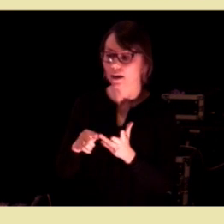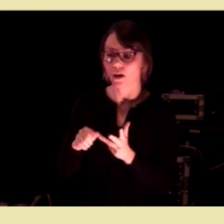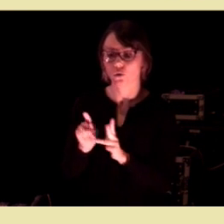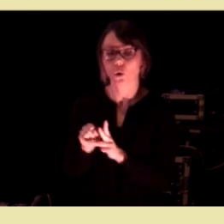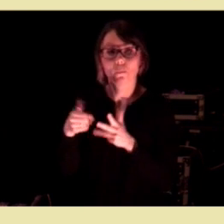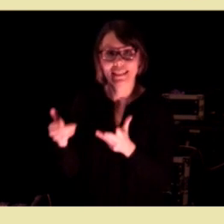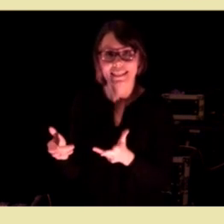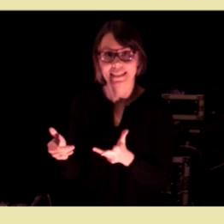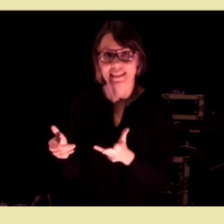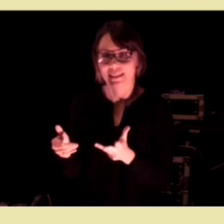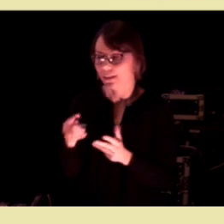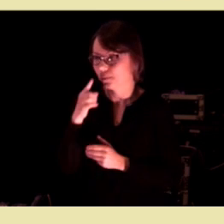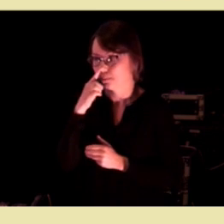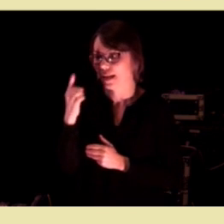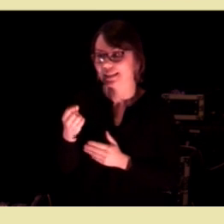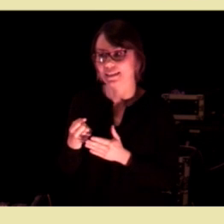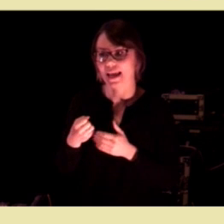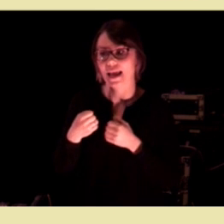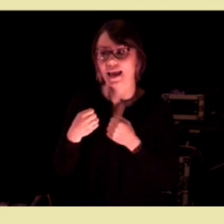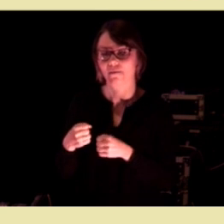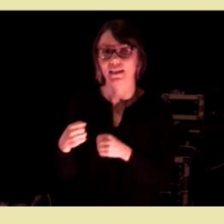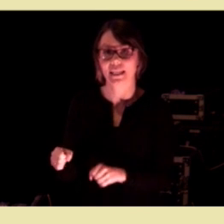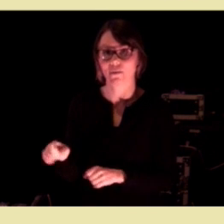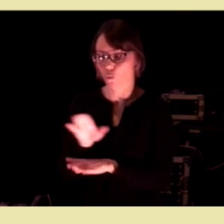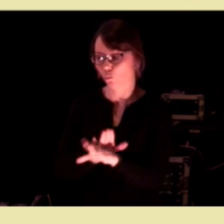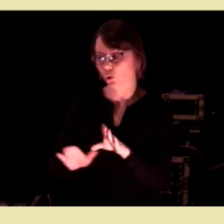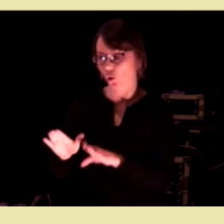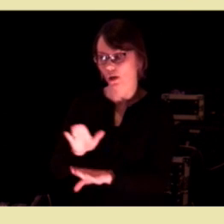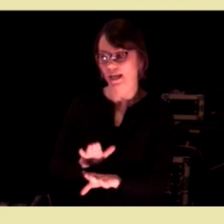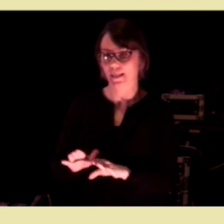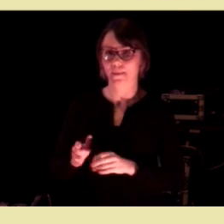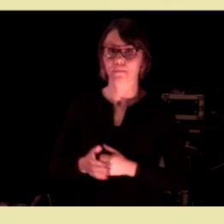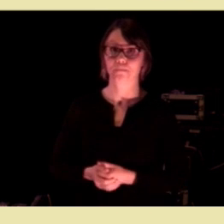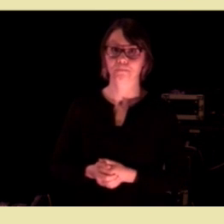som gir den mest effektive omsorgen.